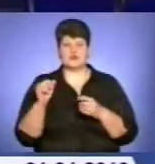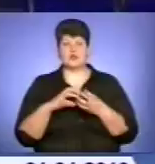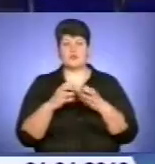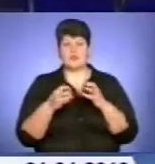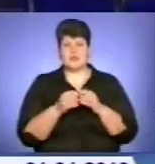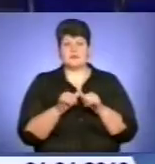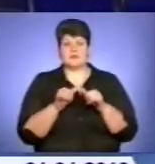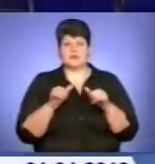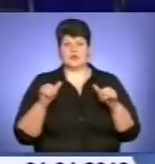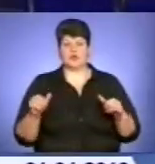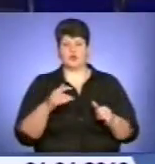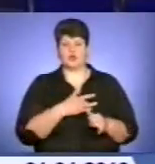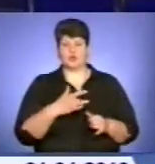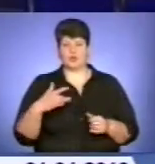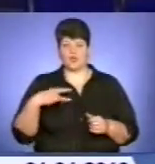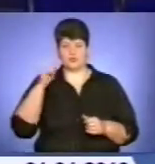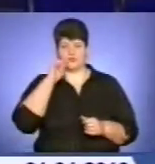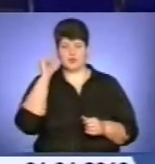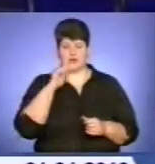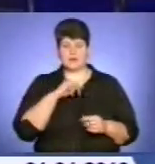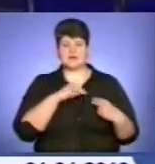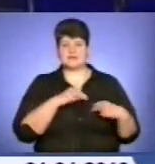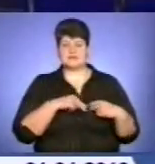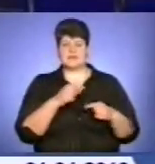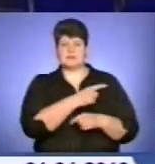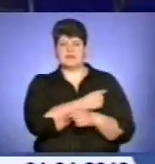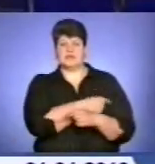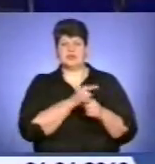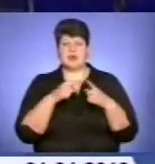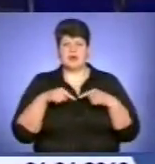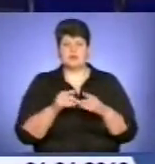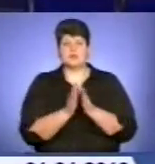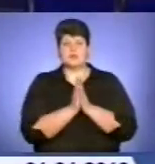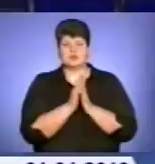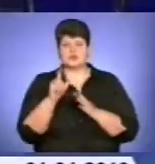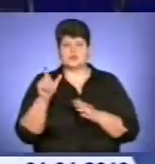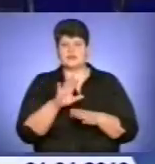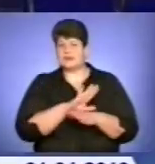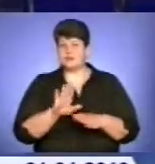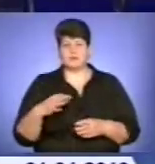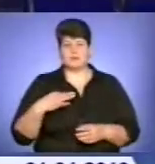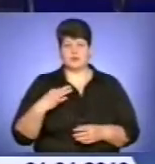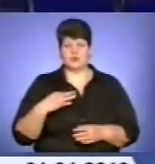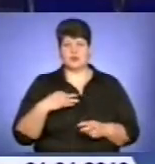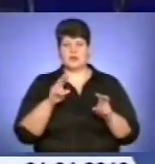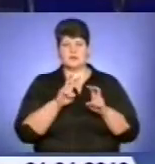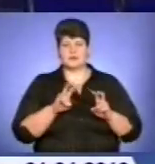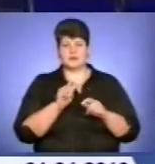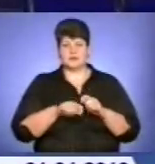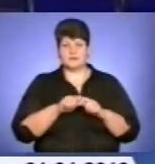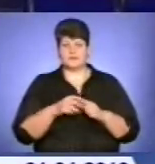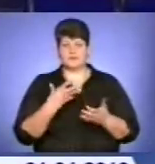поширення туберкульозу в Україні. Працівники медичної галузі закликають громадян не бути байдужими і стежити за здоров'ям.